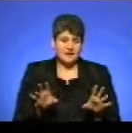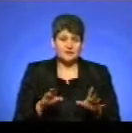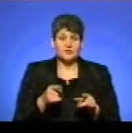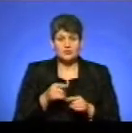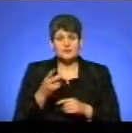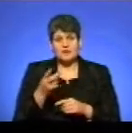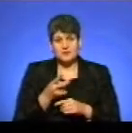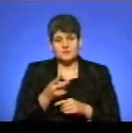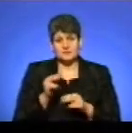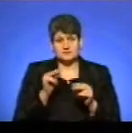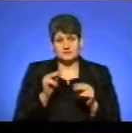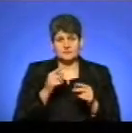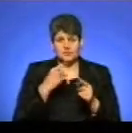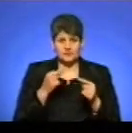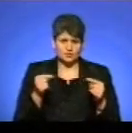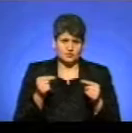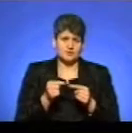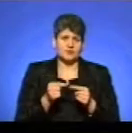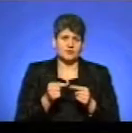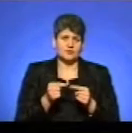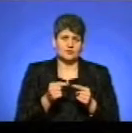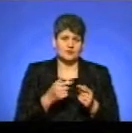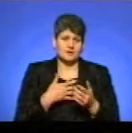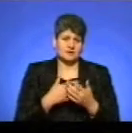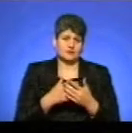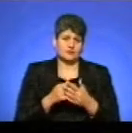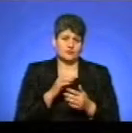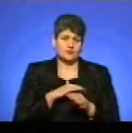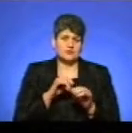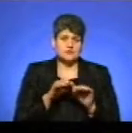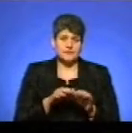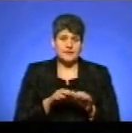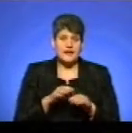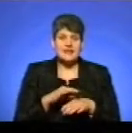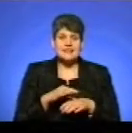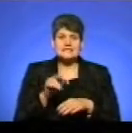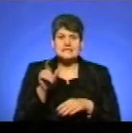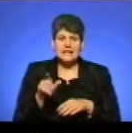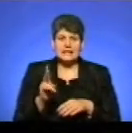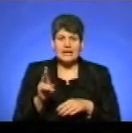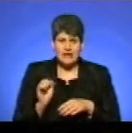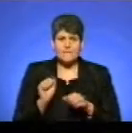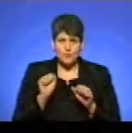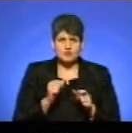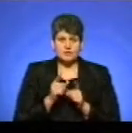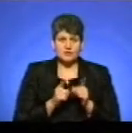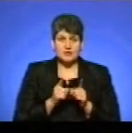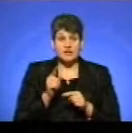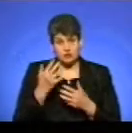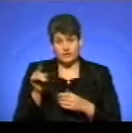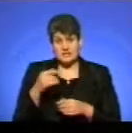вживати конкретних активних заходів. А чи насильника можна змінити яким чином? Якщо він захоче,